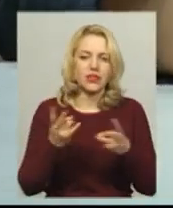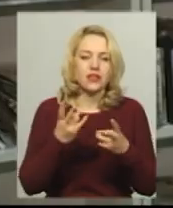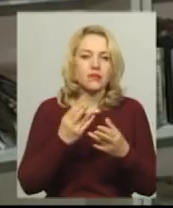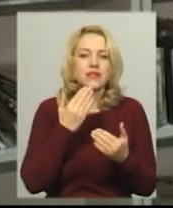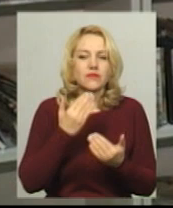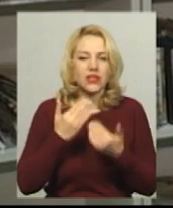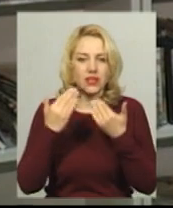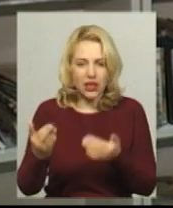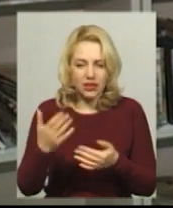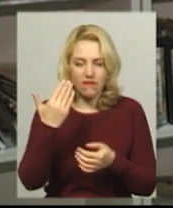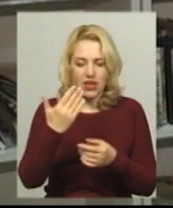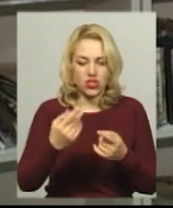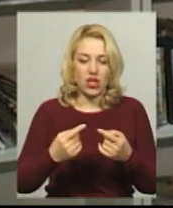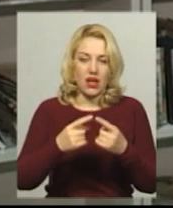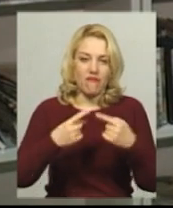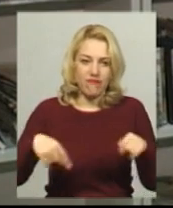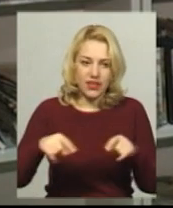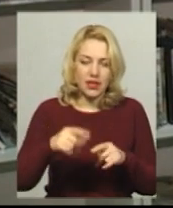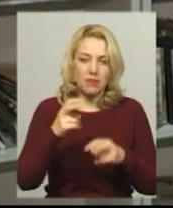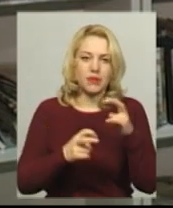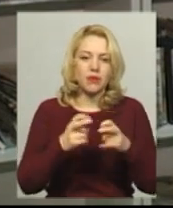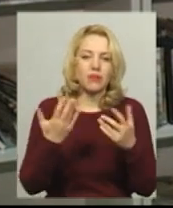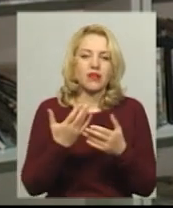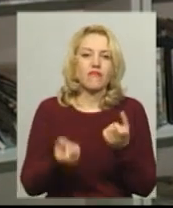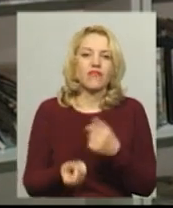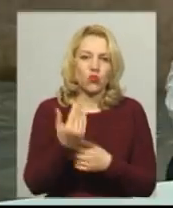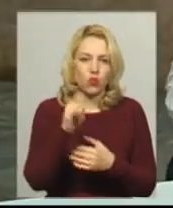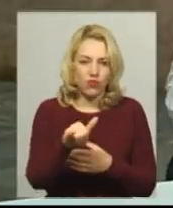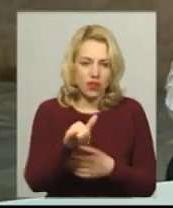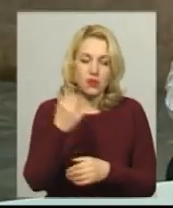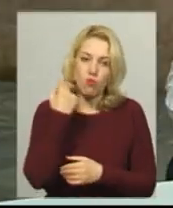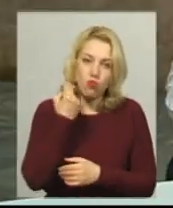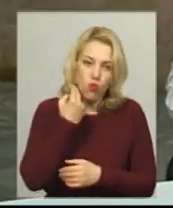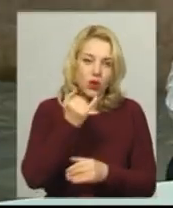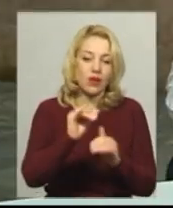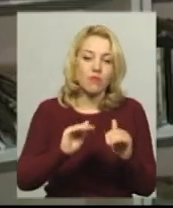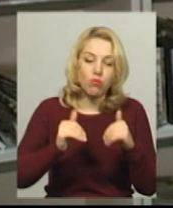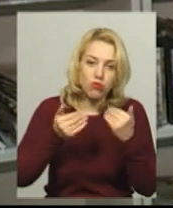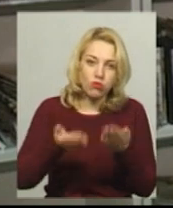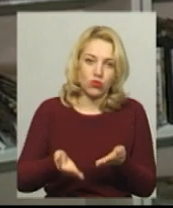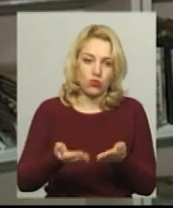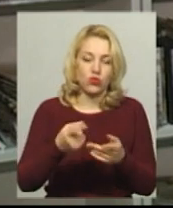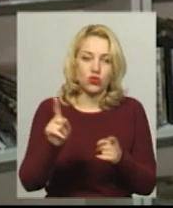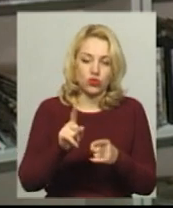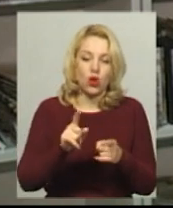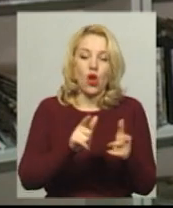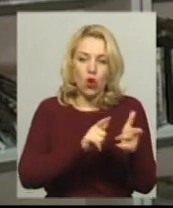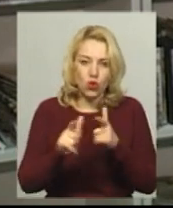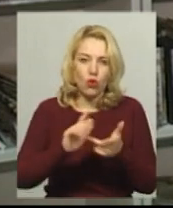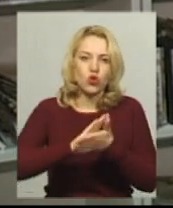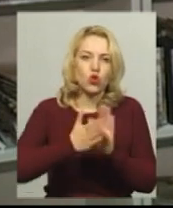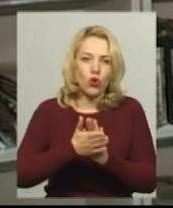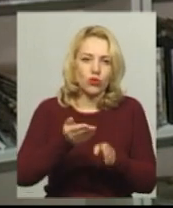ваших абонентських відділів тих підприємств, у яких у вас виник борг, і пропонуйте, що ви готові до договору